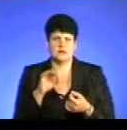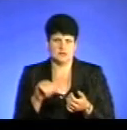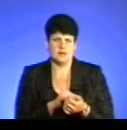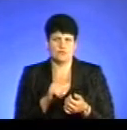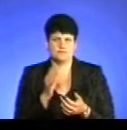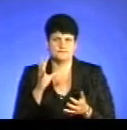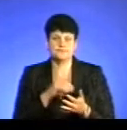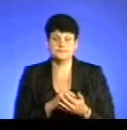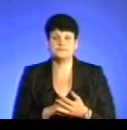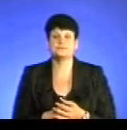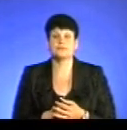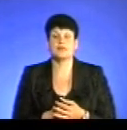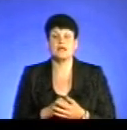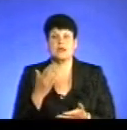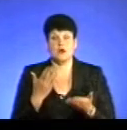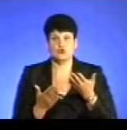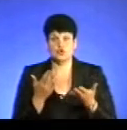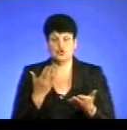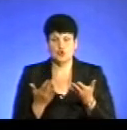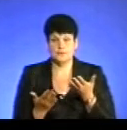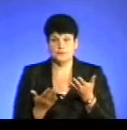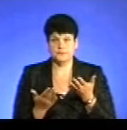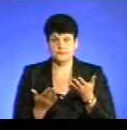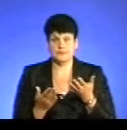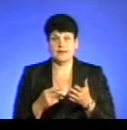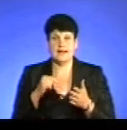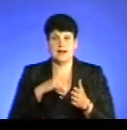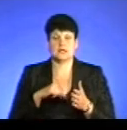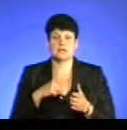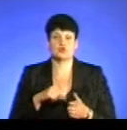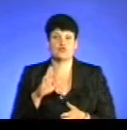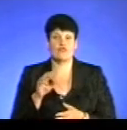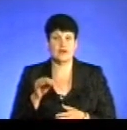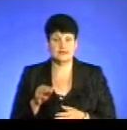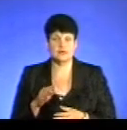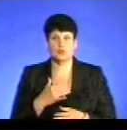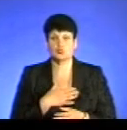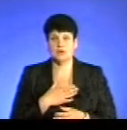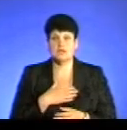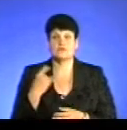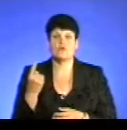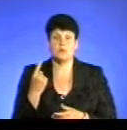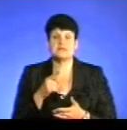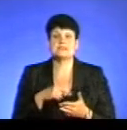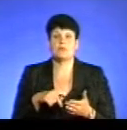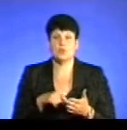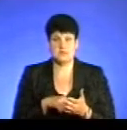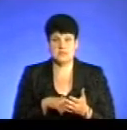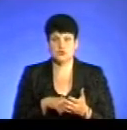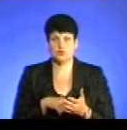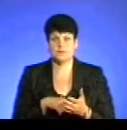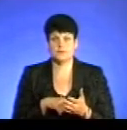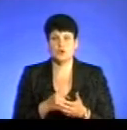Якщо характеризувати в нас, по області, по місту, то